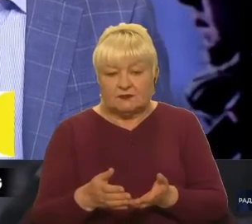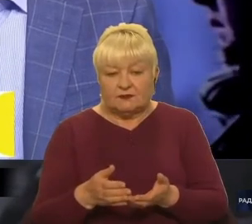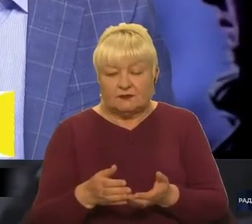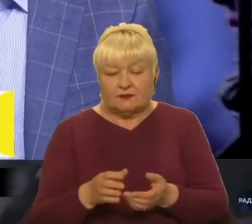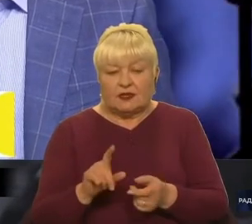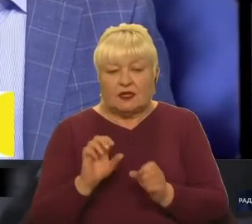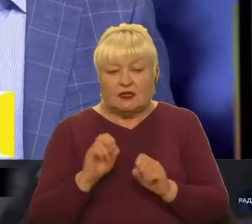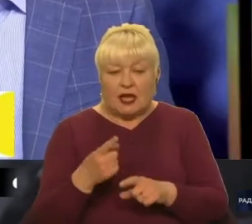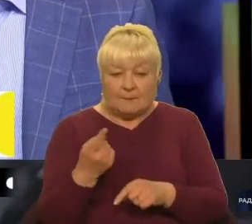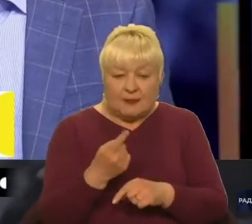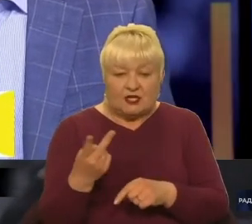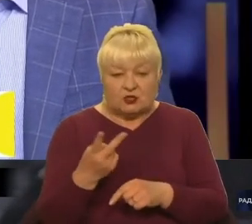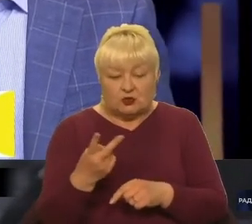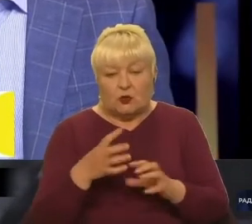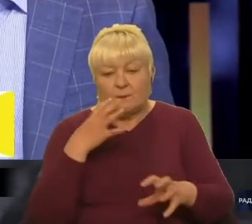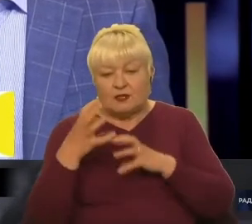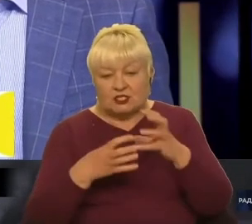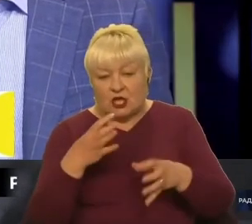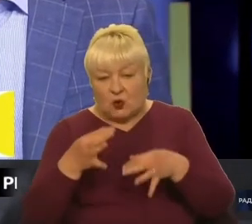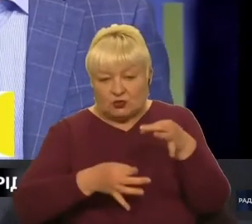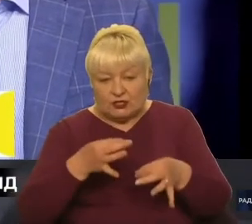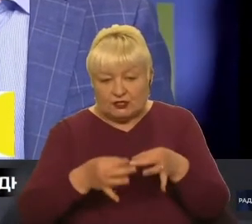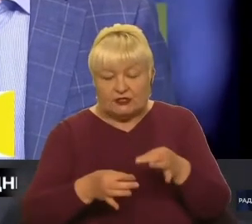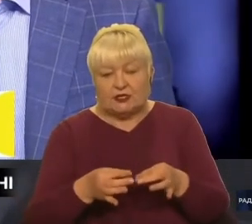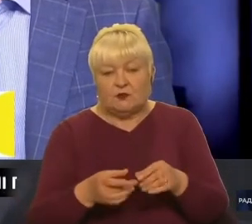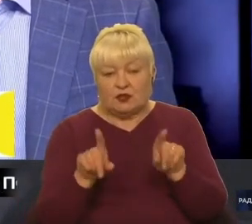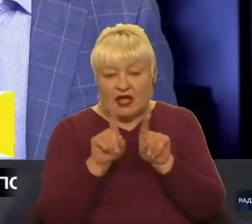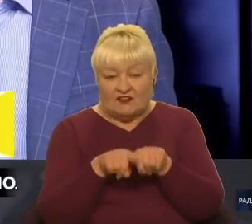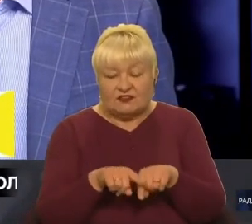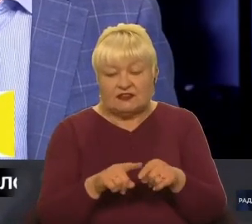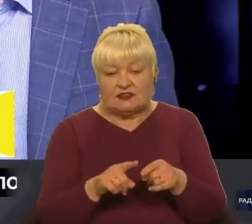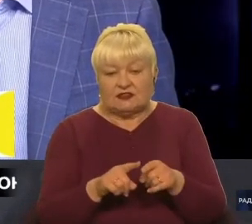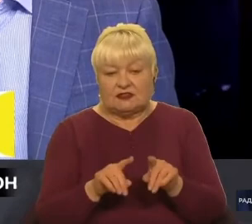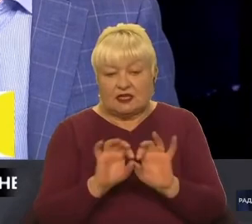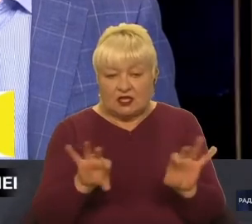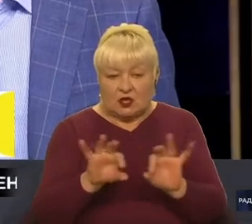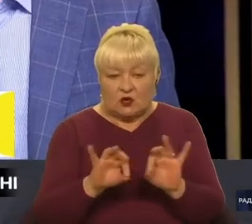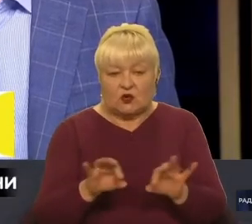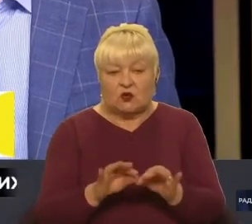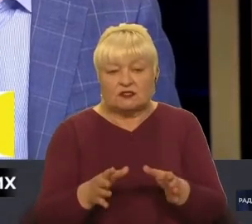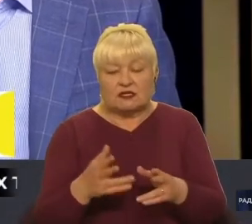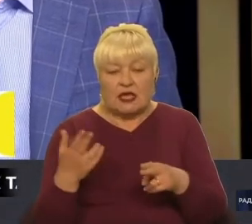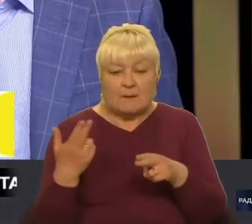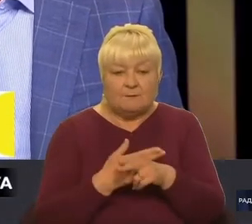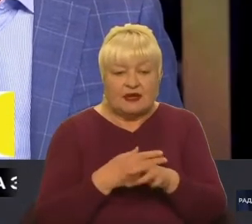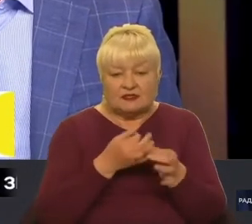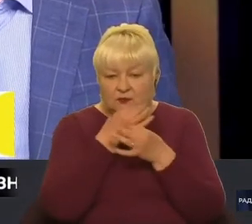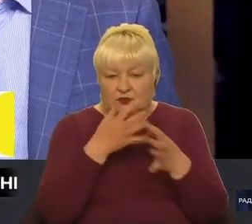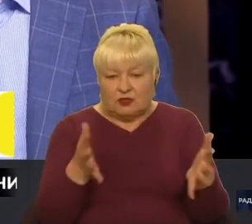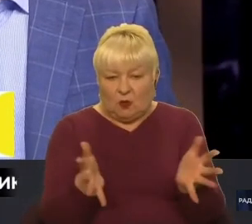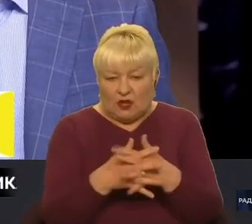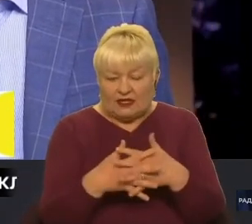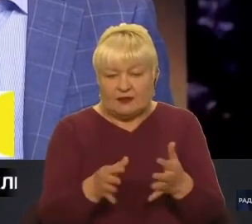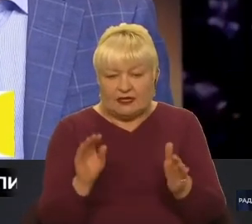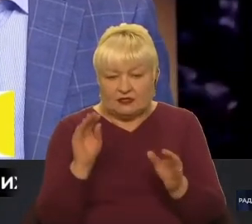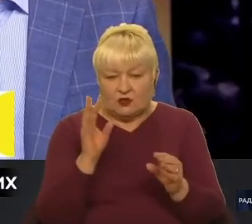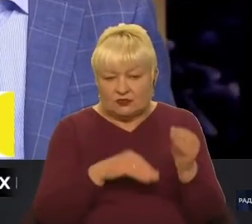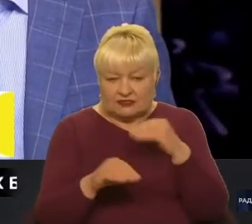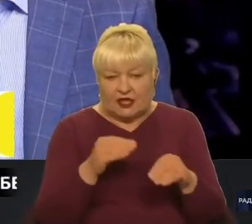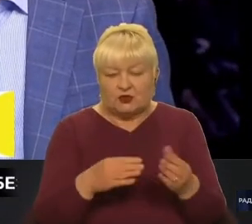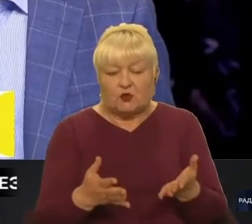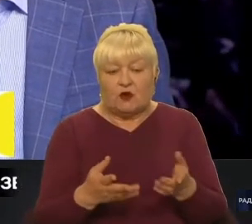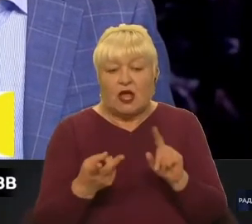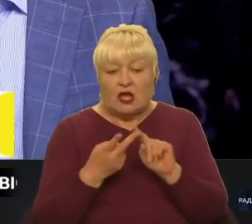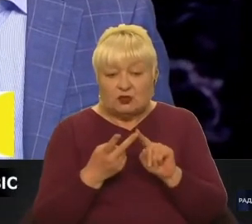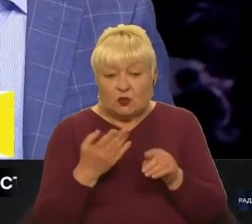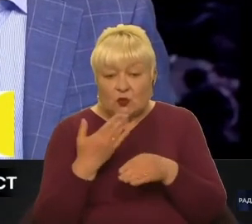другу. Перше, це міжнародний трибунал, саме в такій інтерпретації без всякої гібридної складової. Друга частина, ми розуміємо,